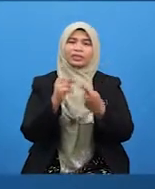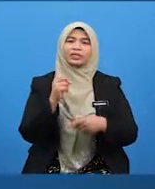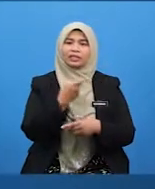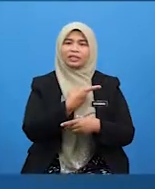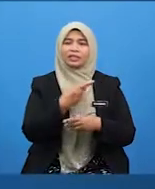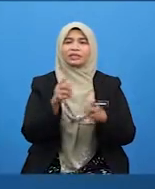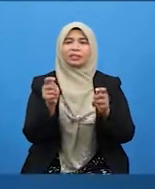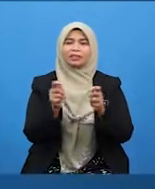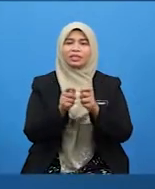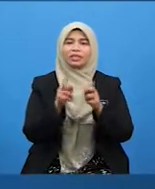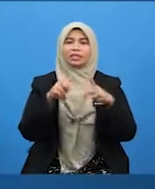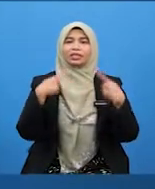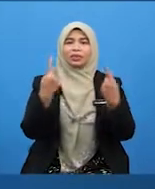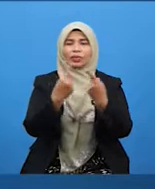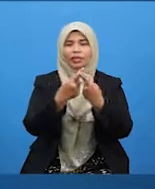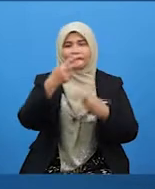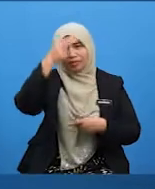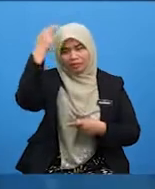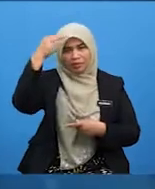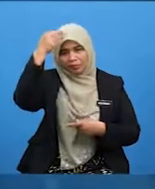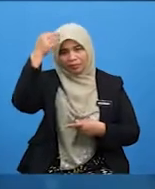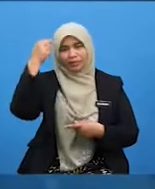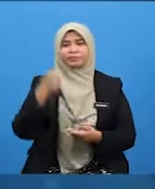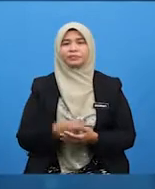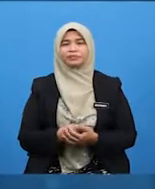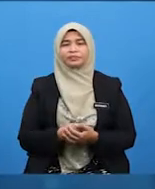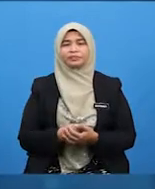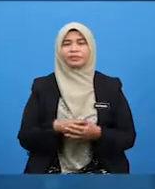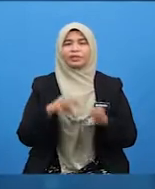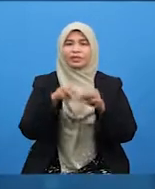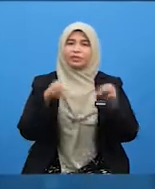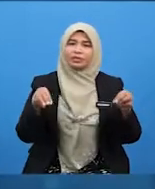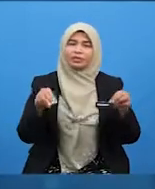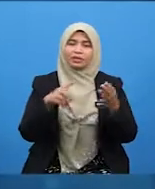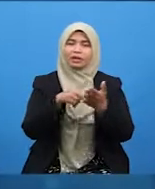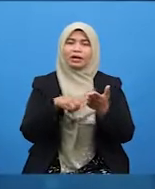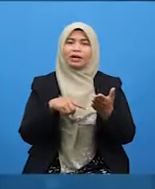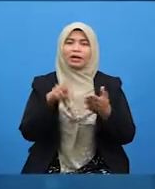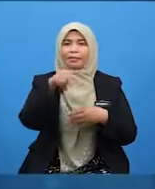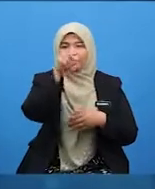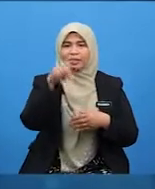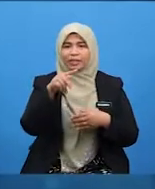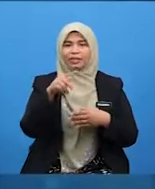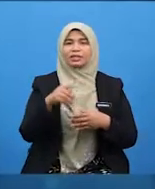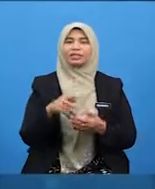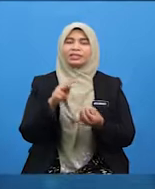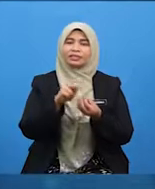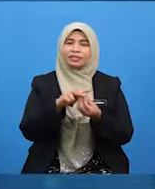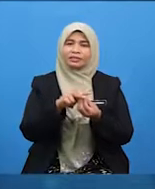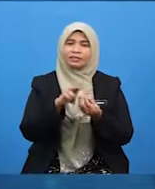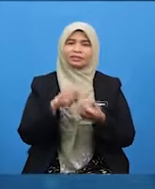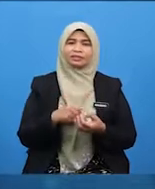seperti keluarga Nabi. Murid-murid, apakah kesan